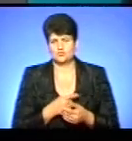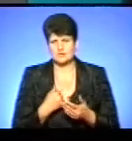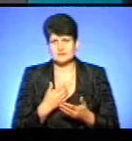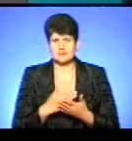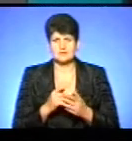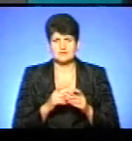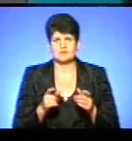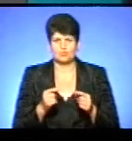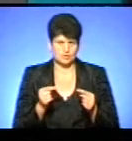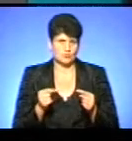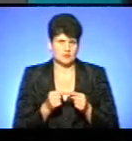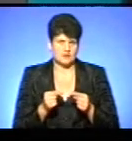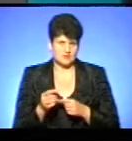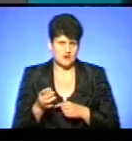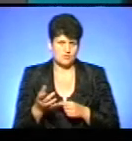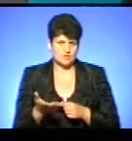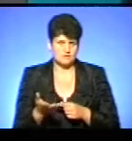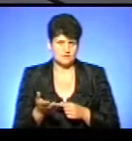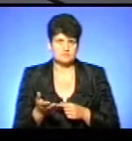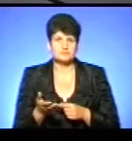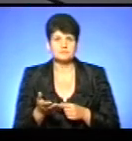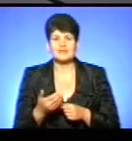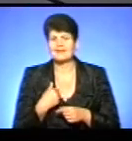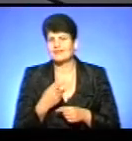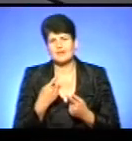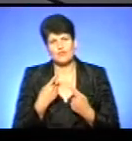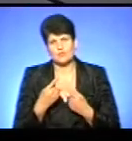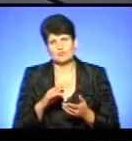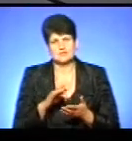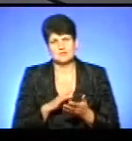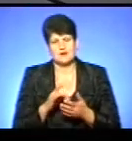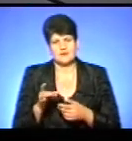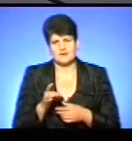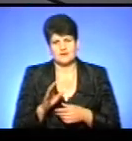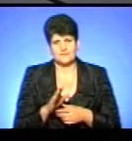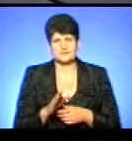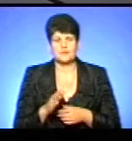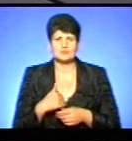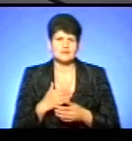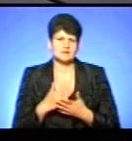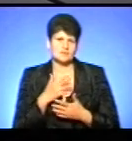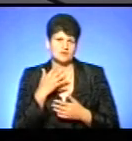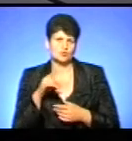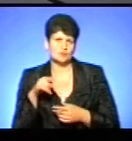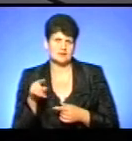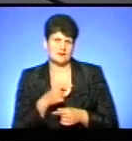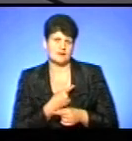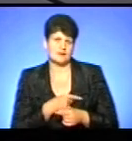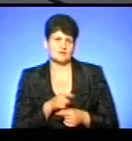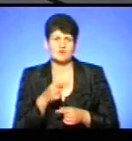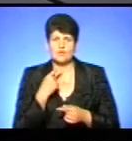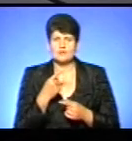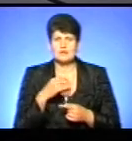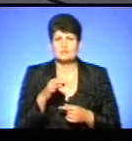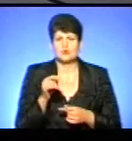Можете сказати конкретно, в яких районах? Я не говорю про центральні райони лікарень, в нас є багато номерних лікарень. От якраз ви говорили про те,